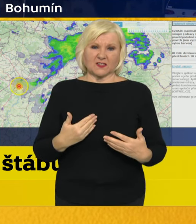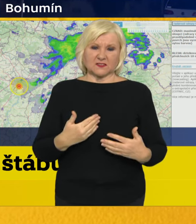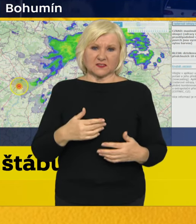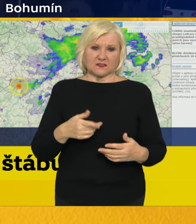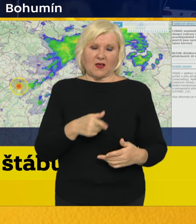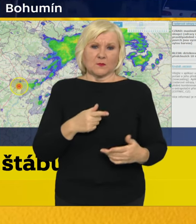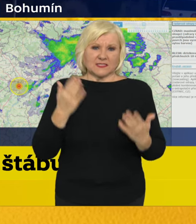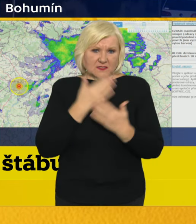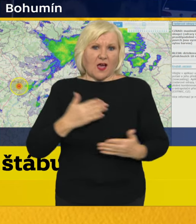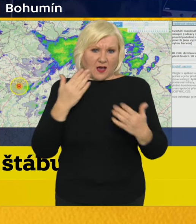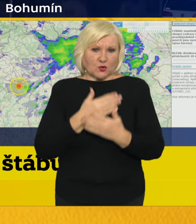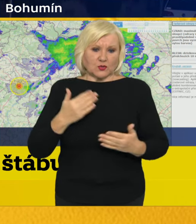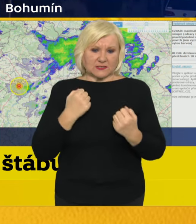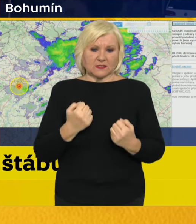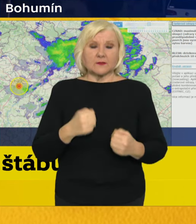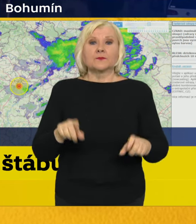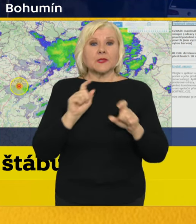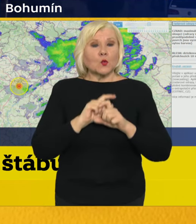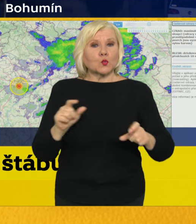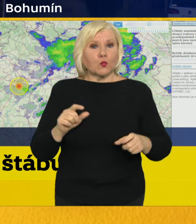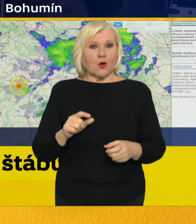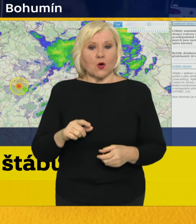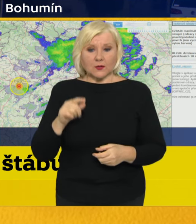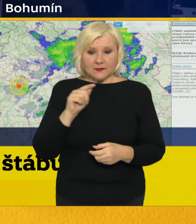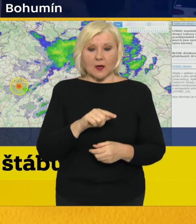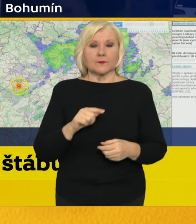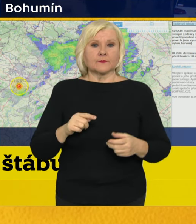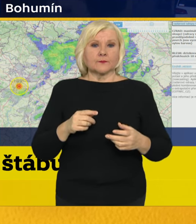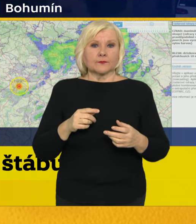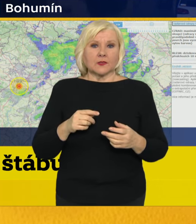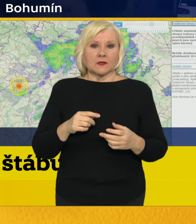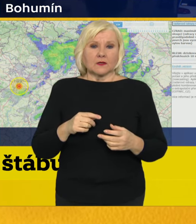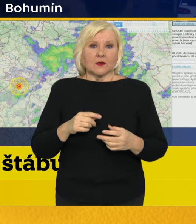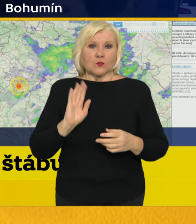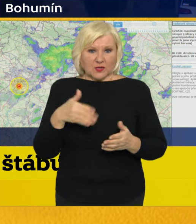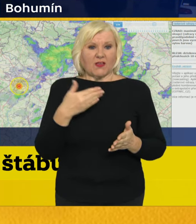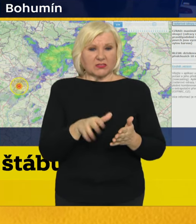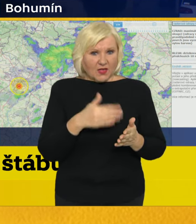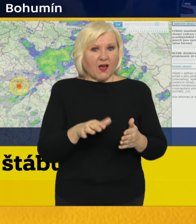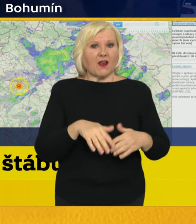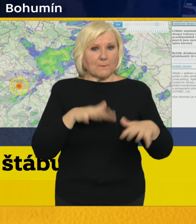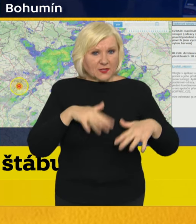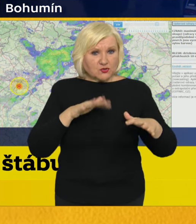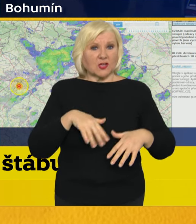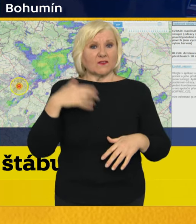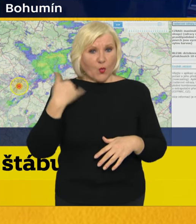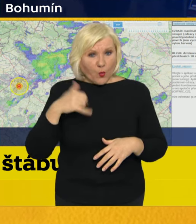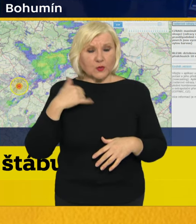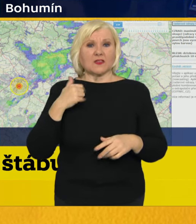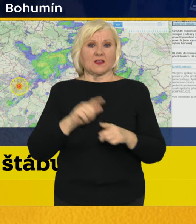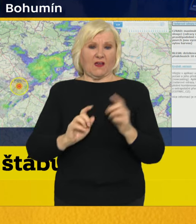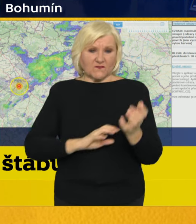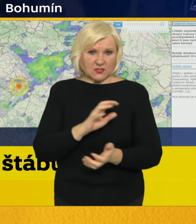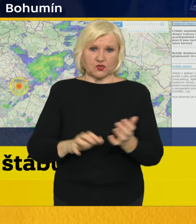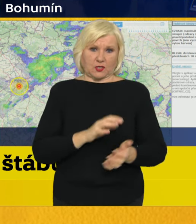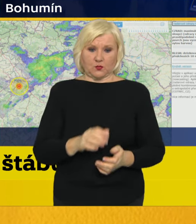částí republiky, protože tam zcela neutichnou déšť ani v úterý, ani ve středu.